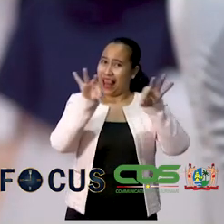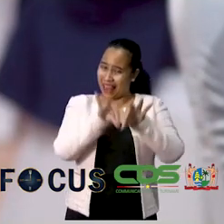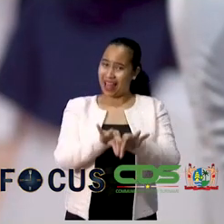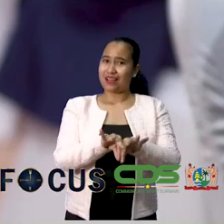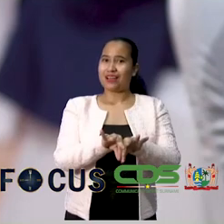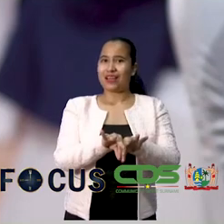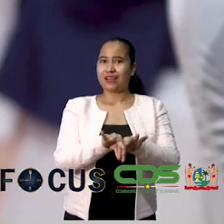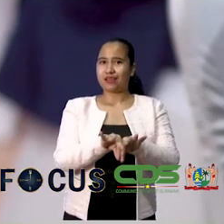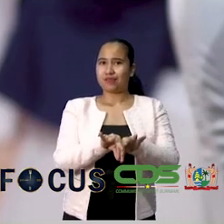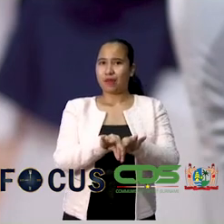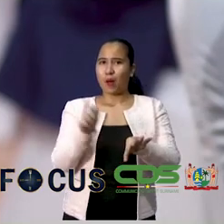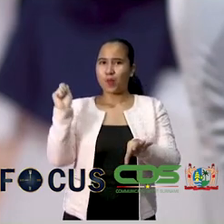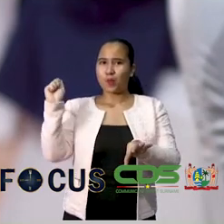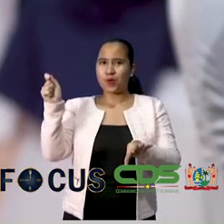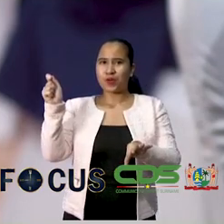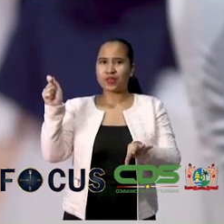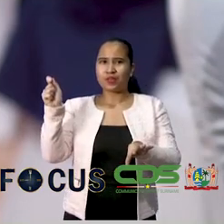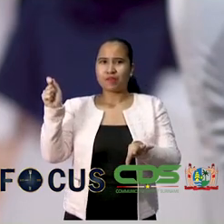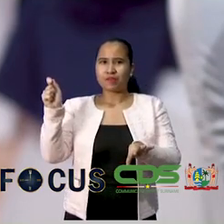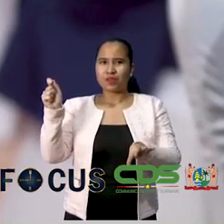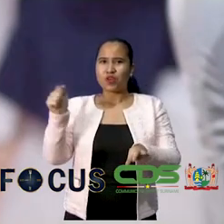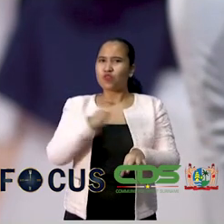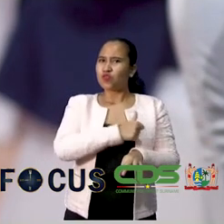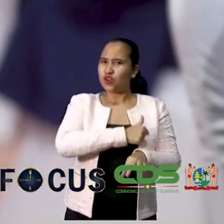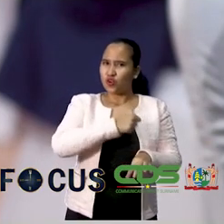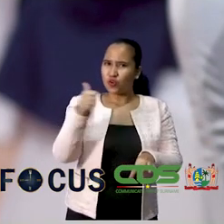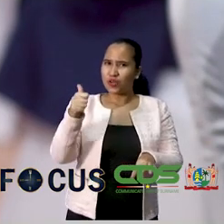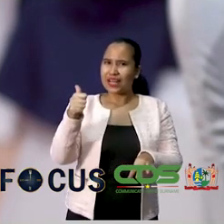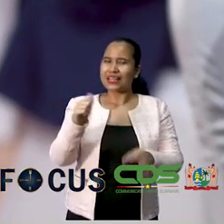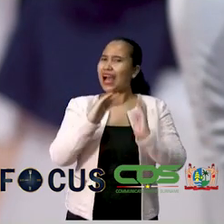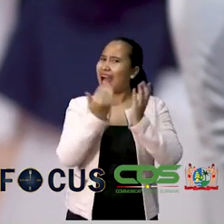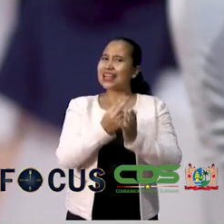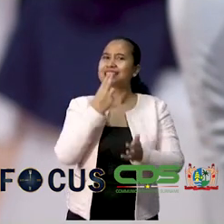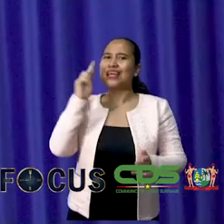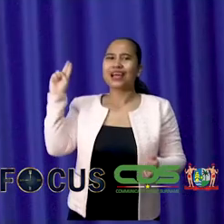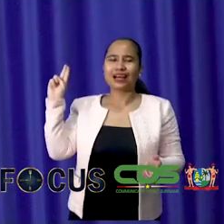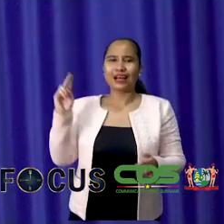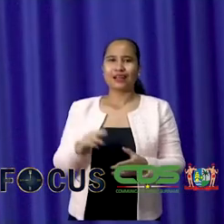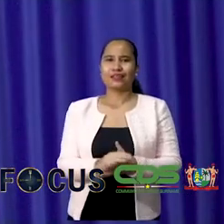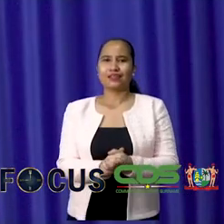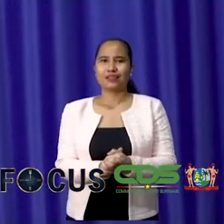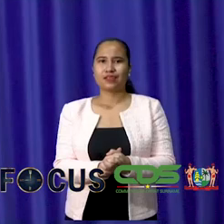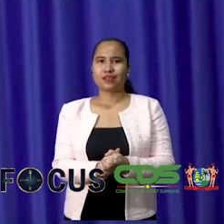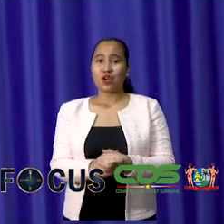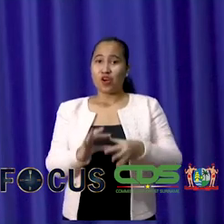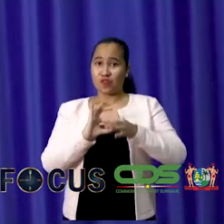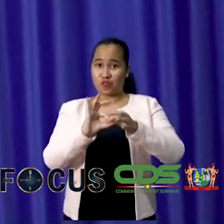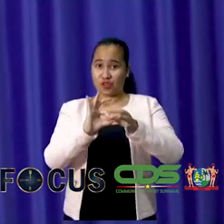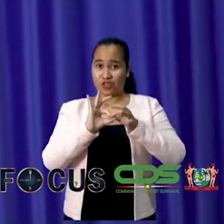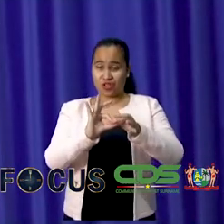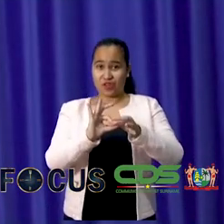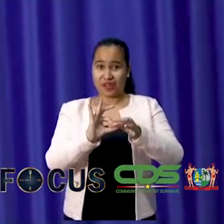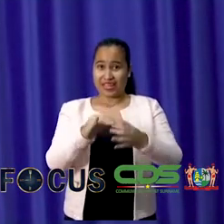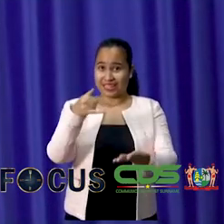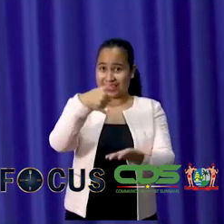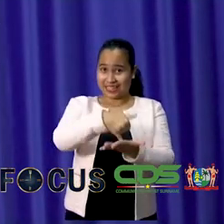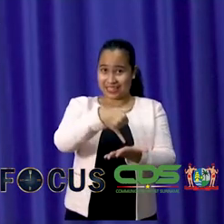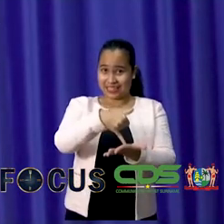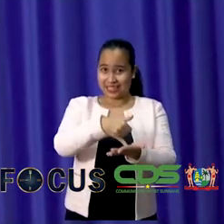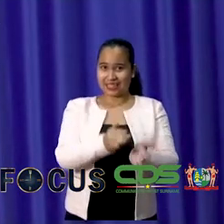onder onze representatieve democratie. Al hetgeen, het vertrouwen in het verkiezingstraject,